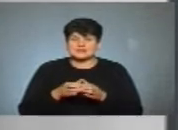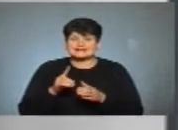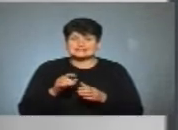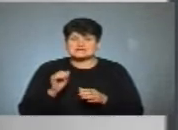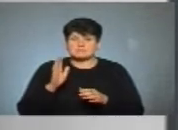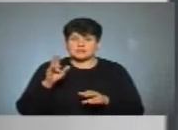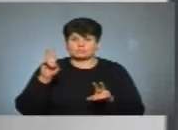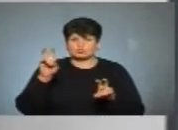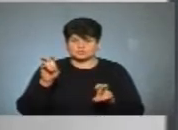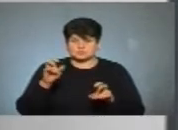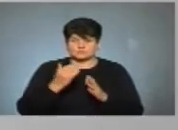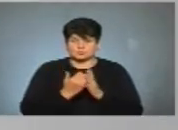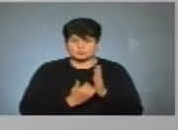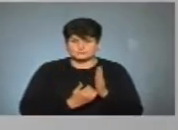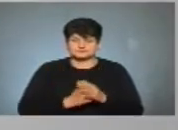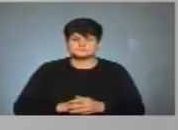майбутнє» по програмі.